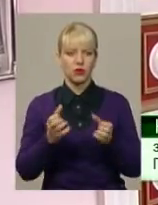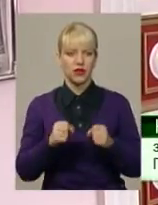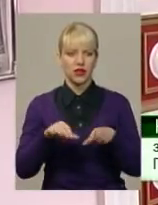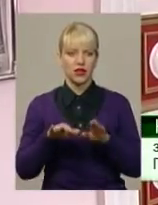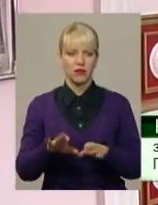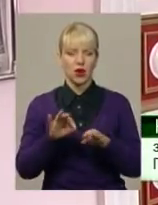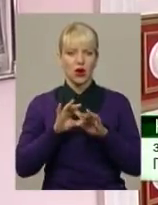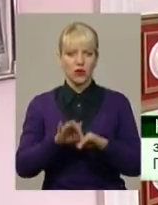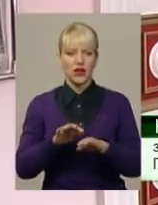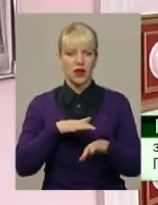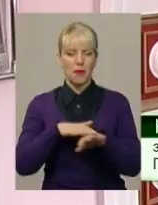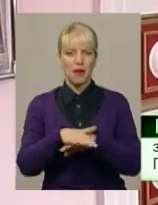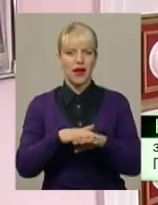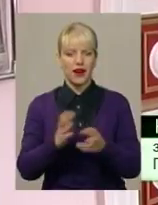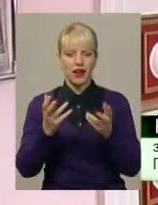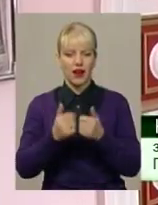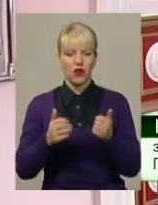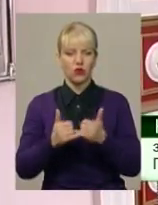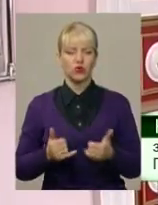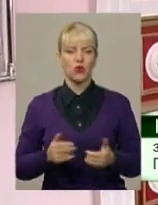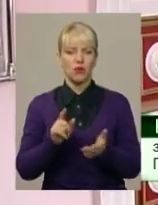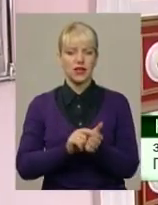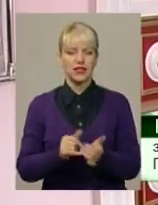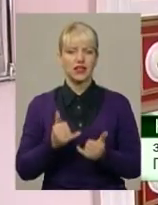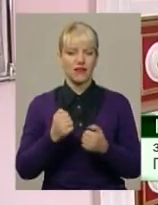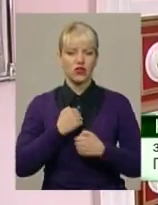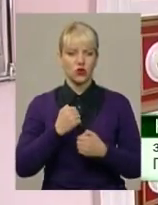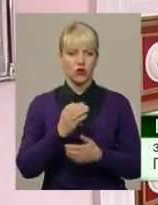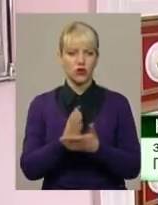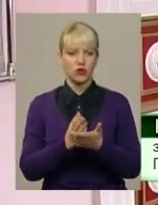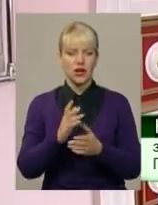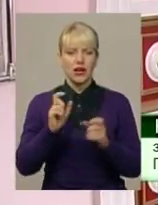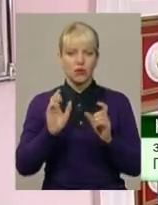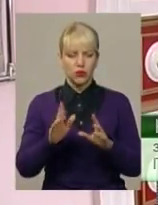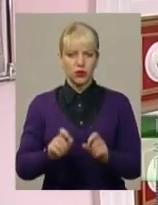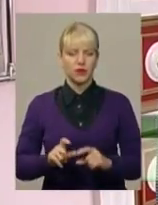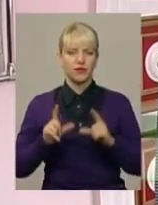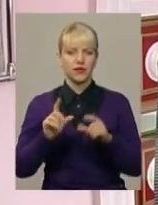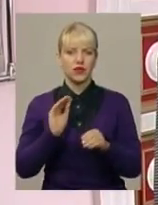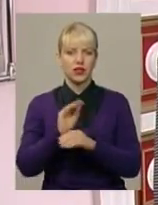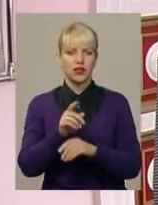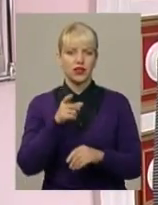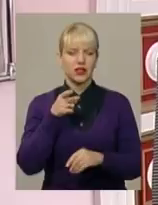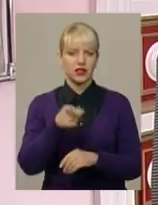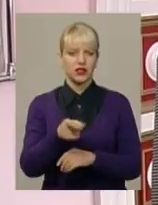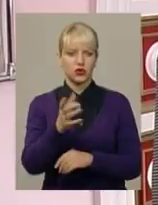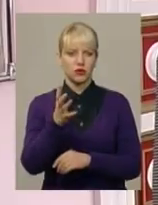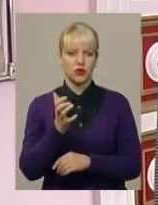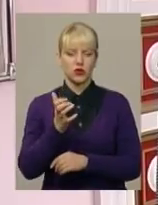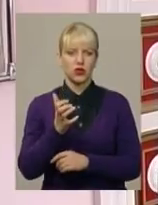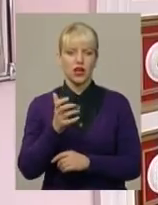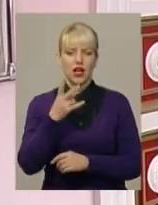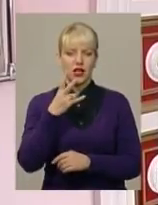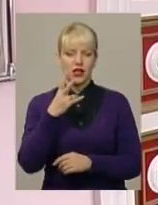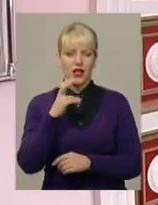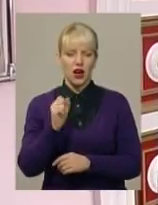проведення перерахунку пенсії для військовослужбовців. В середньому розмір підвищення буде півтора тисячі гривень на одного